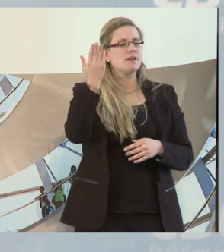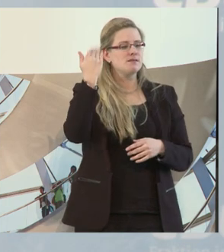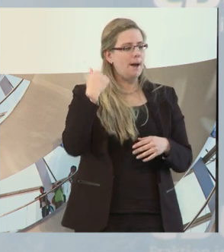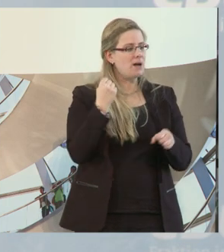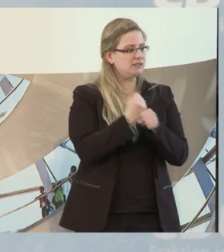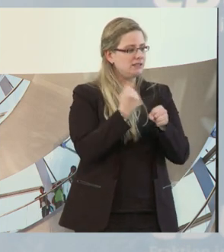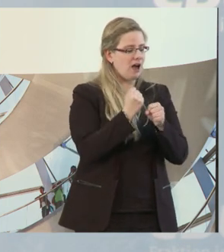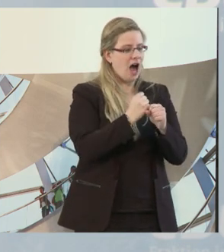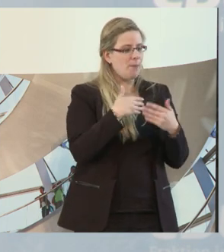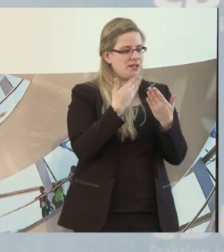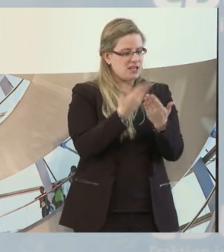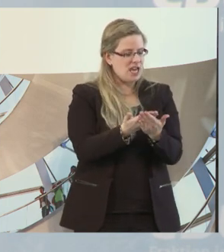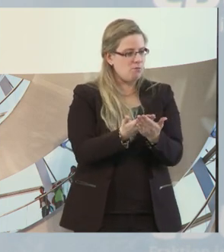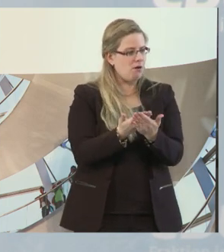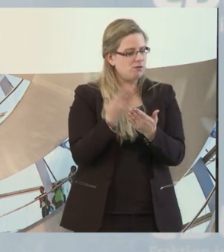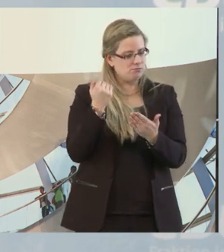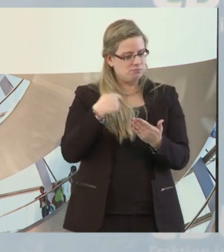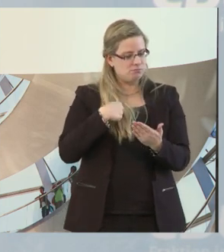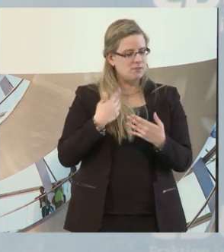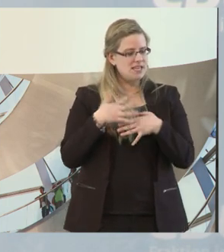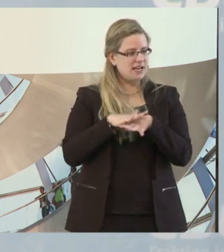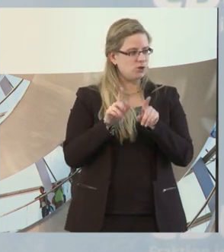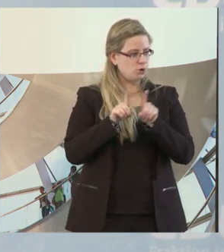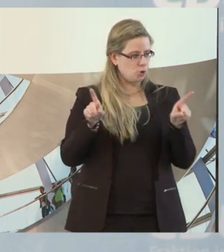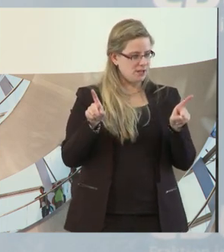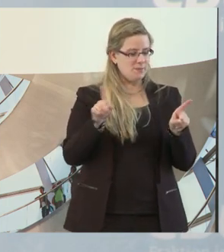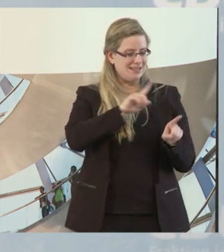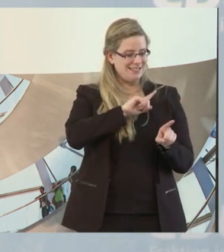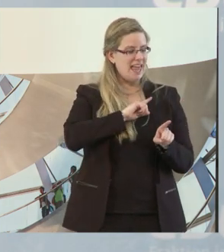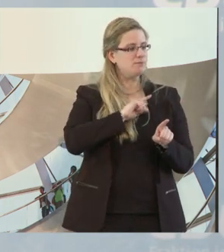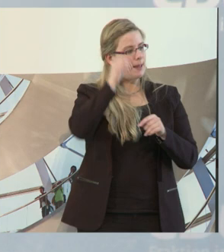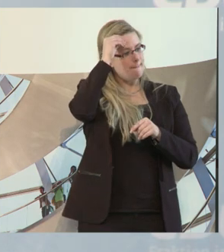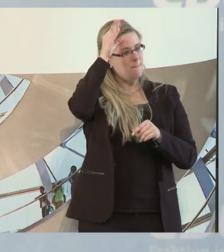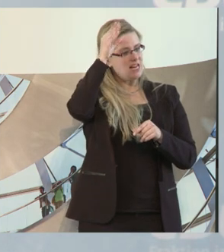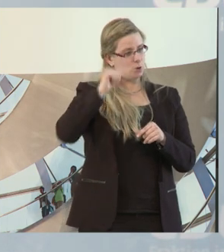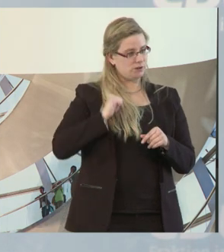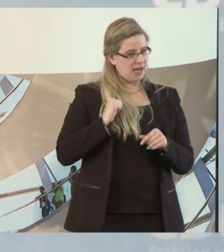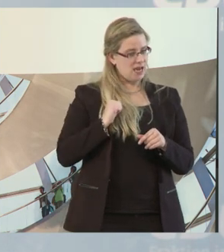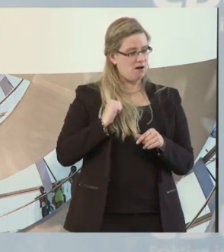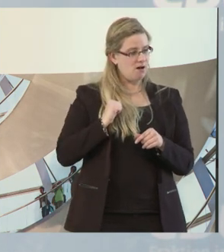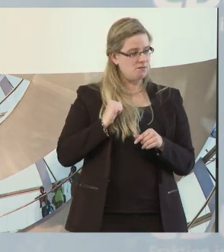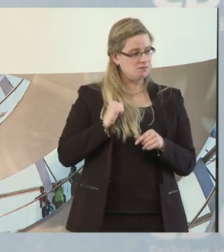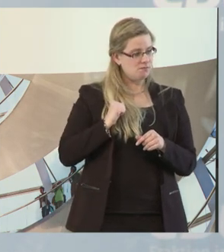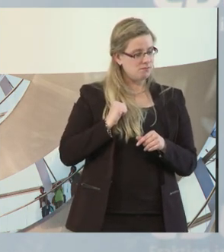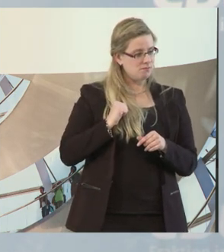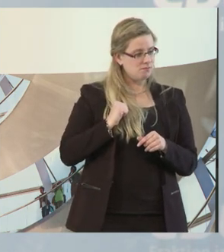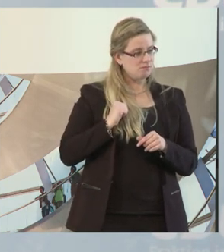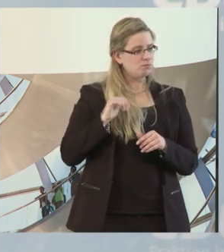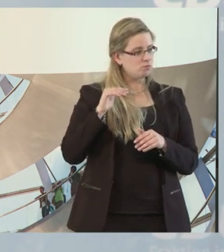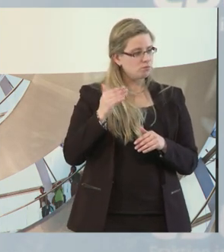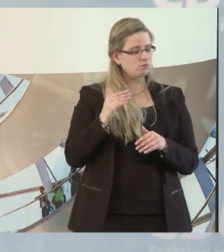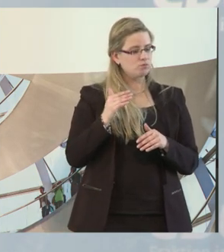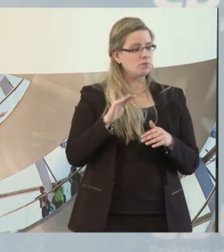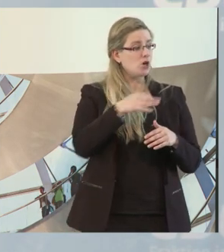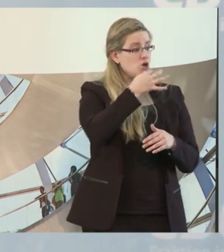halt auch Integrationsunternehmen geworden und das größte Problem war, wir waren Bildungsträger und haben mit sehr viel Erfolg